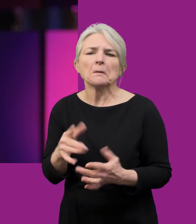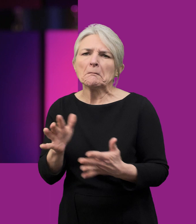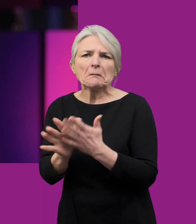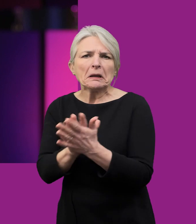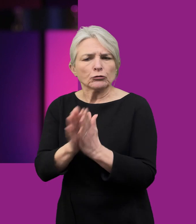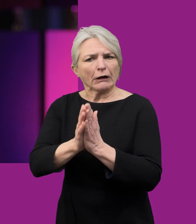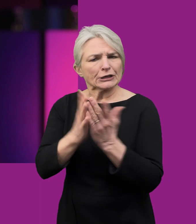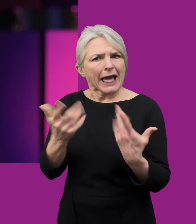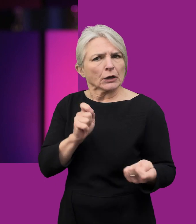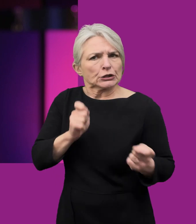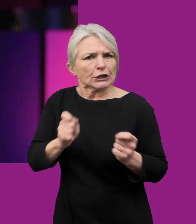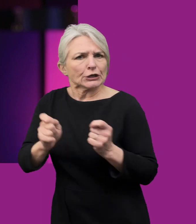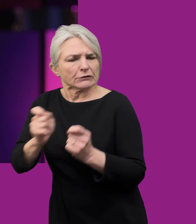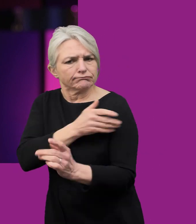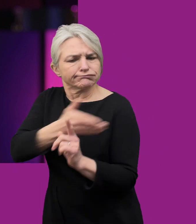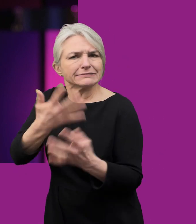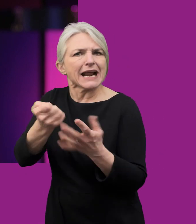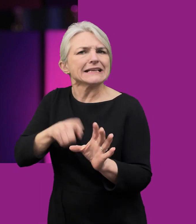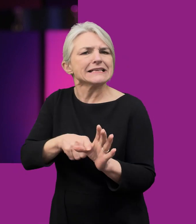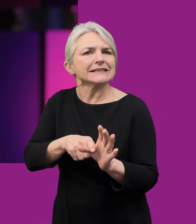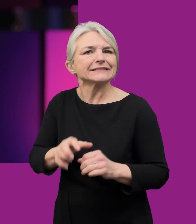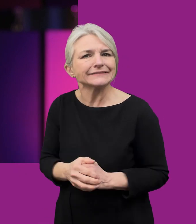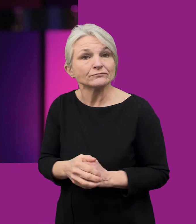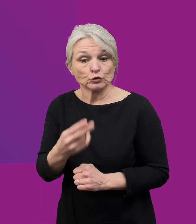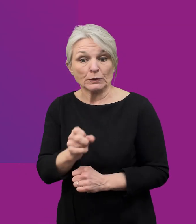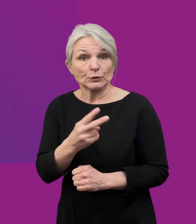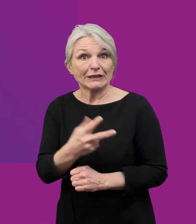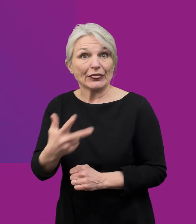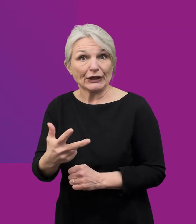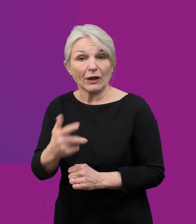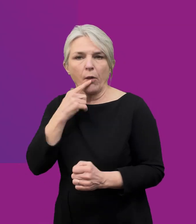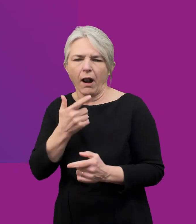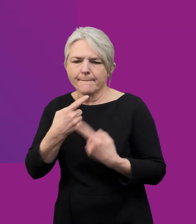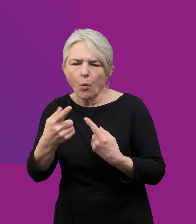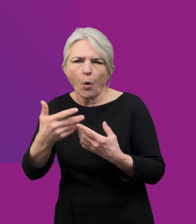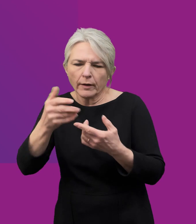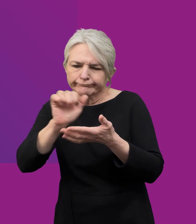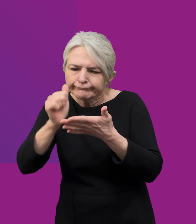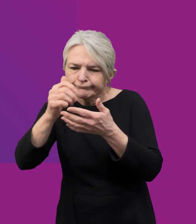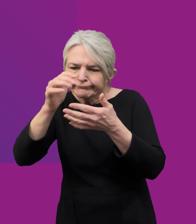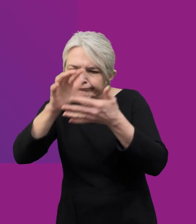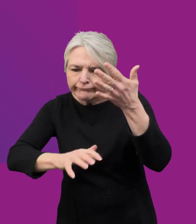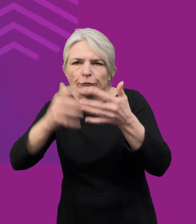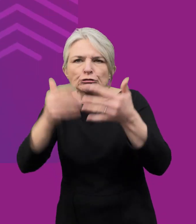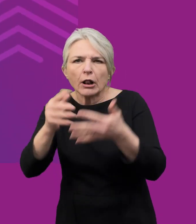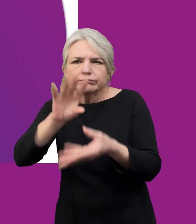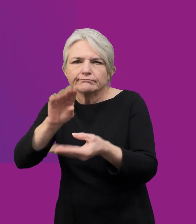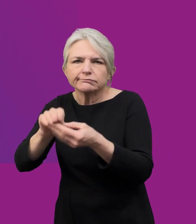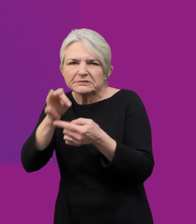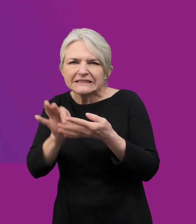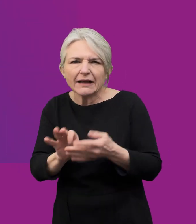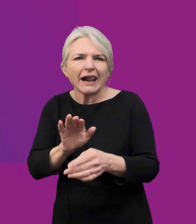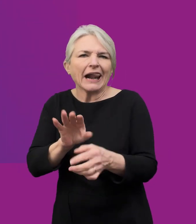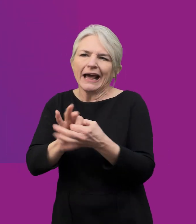newidiol o ran crefydd yng Nghymru a Lloegyr dros y deg mwynydd diwethaf. Yn 2013 byddwn yn cyhoeddi canuniedau menilych am